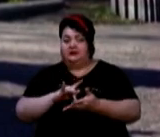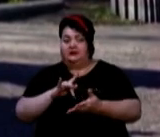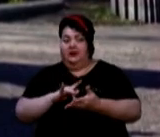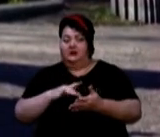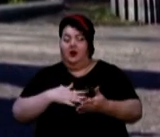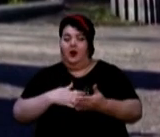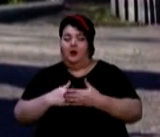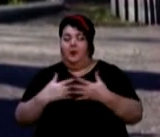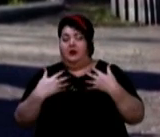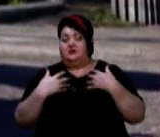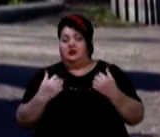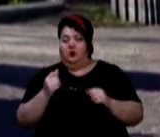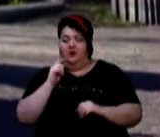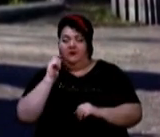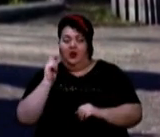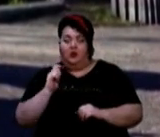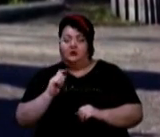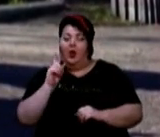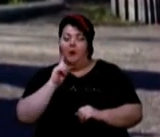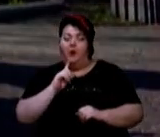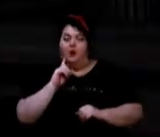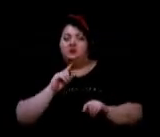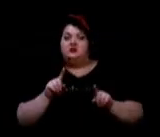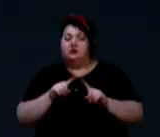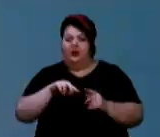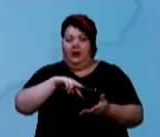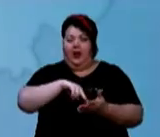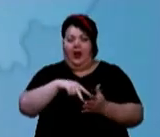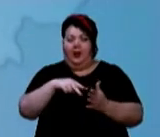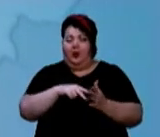громадського здоров'я України. От поки що такий алгоритм.